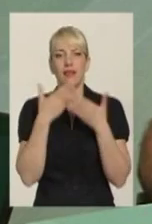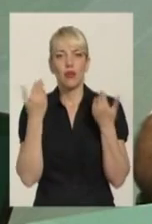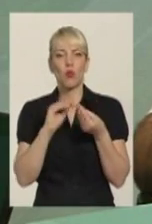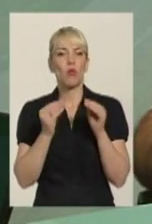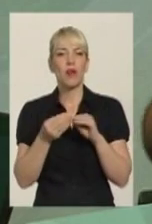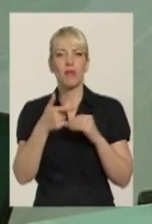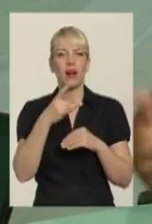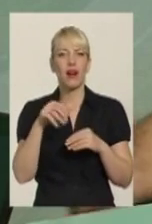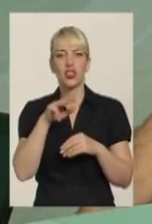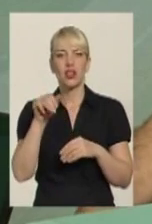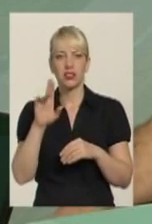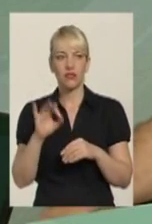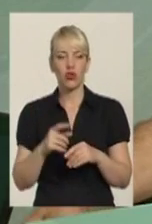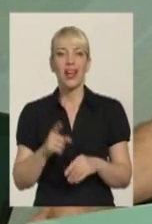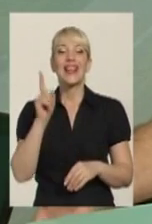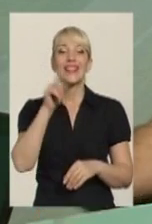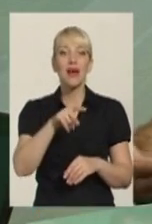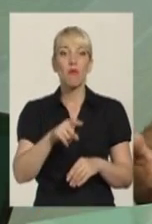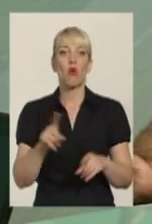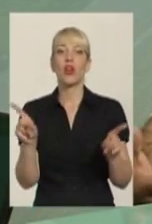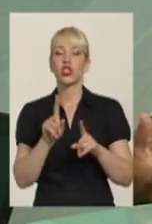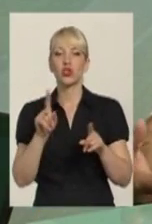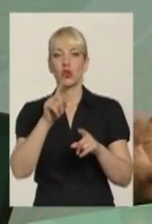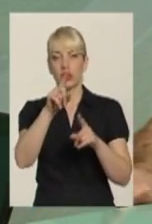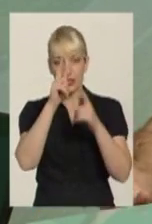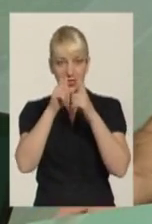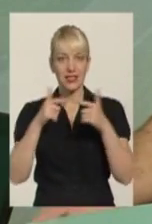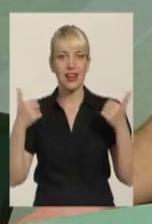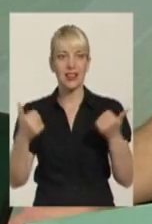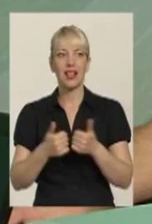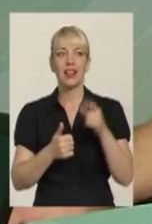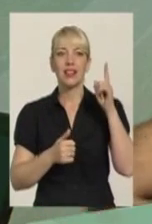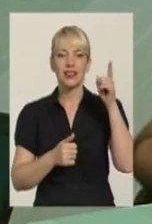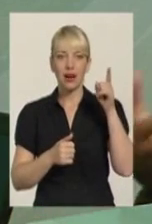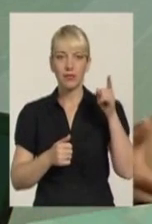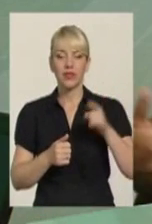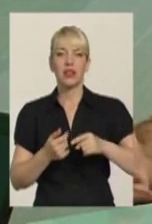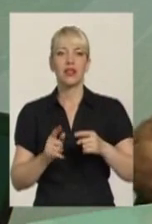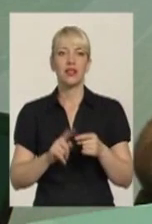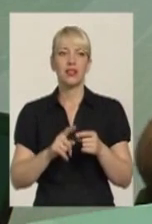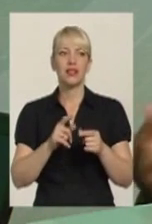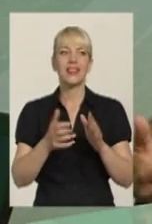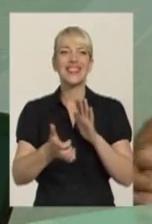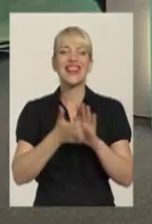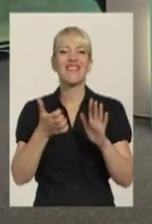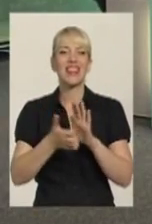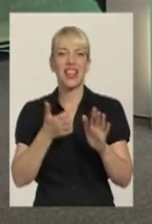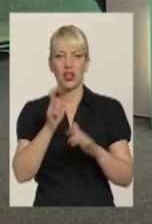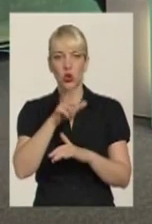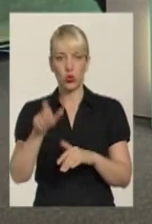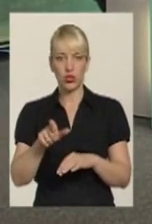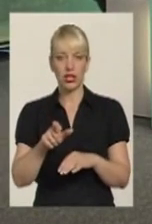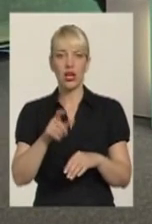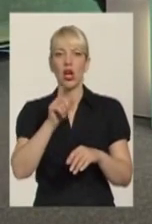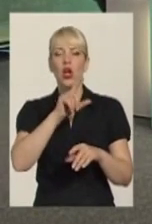більше, що країна в такому стані, що їм не хватає своїх граждан. Насеління все уїжджає і уїжджає.